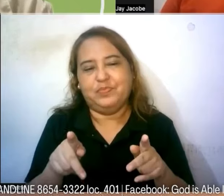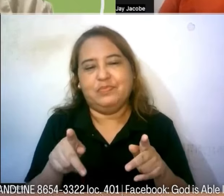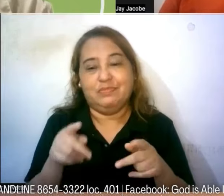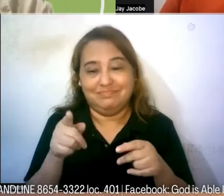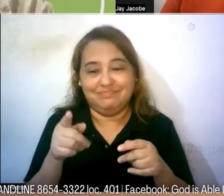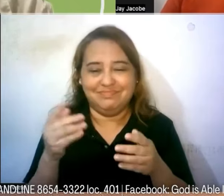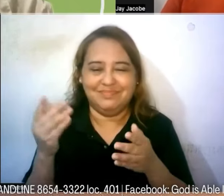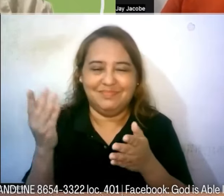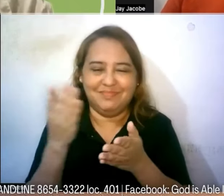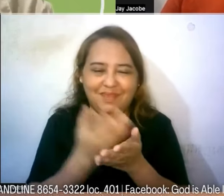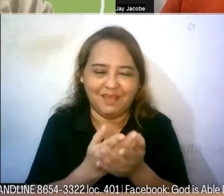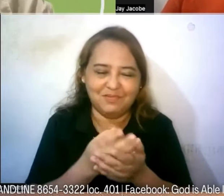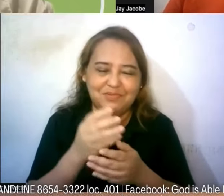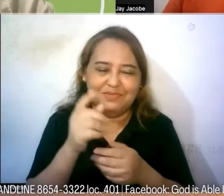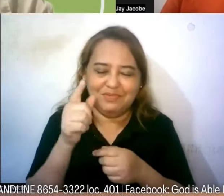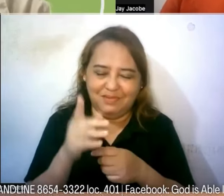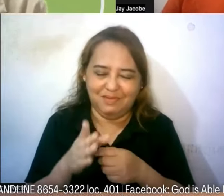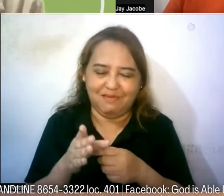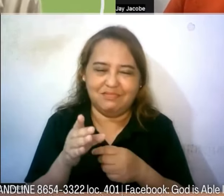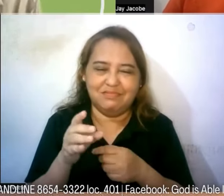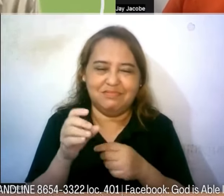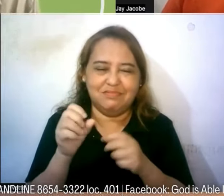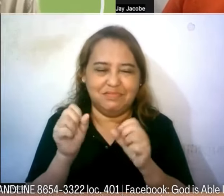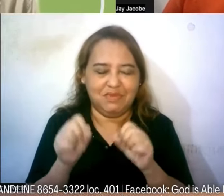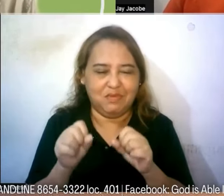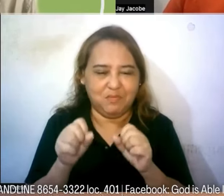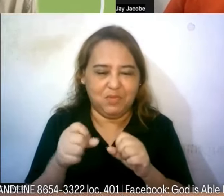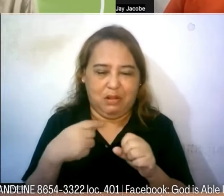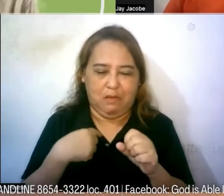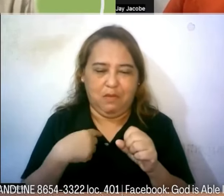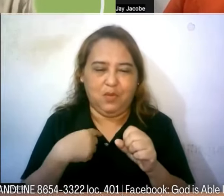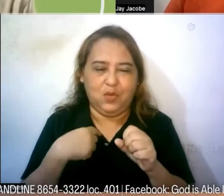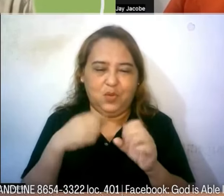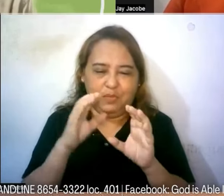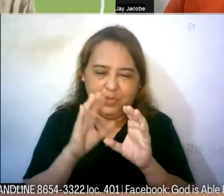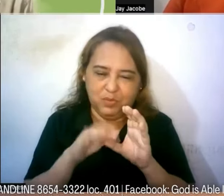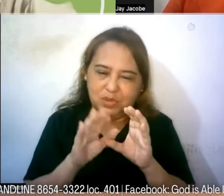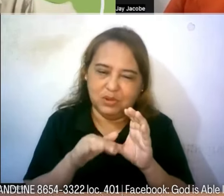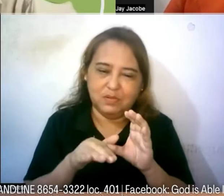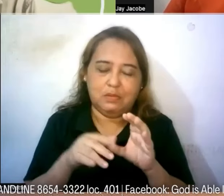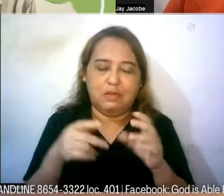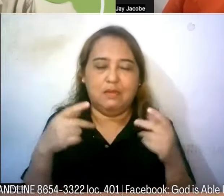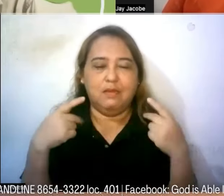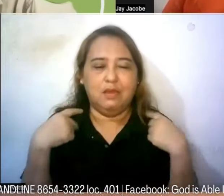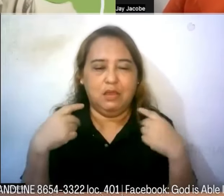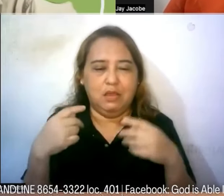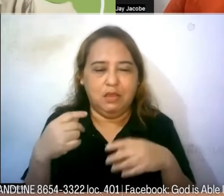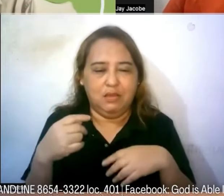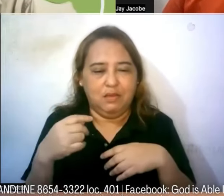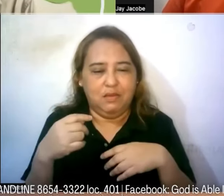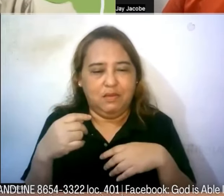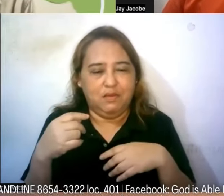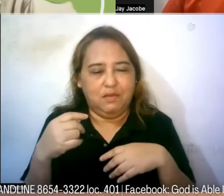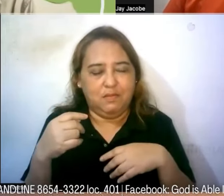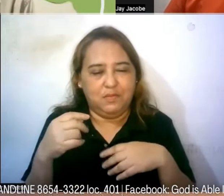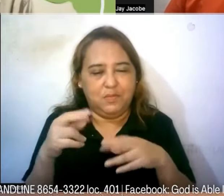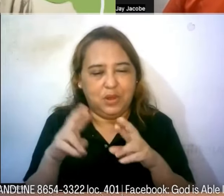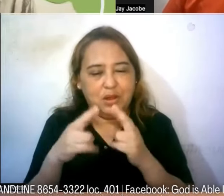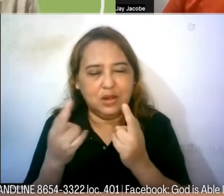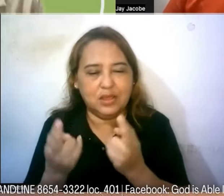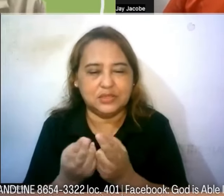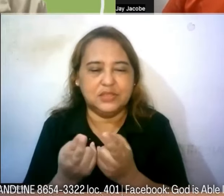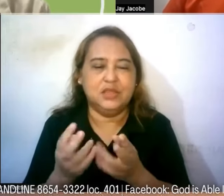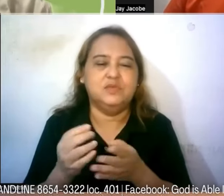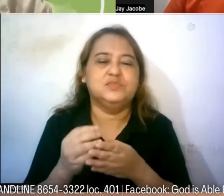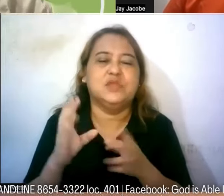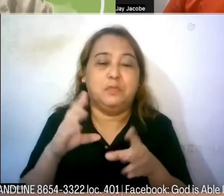sa God is able dahil ako rin po ay isa sa mga PWD at meron po akong kamag-anak na natuntungan nyo na po na nabigyan